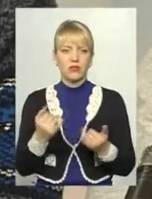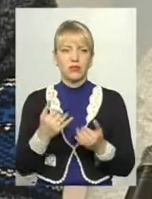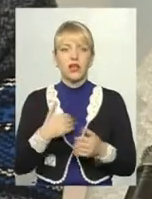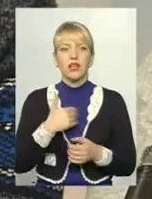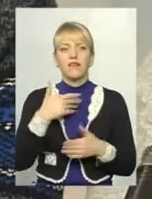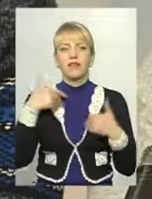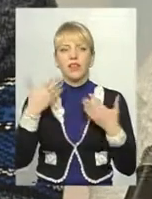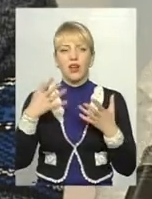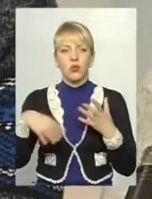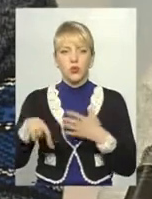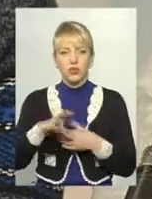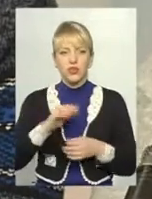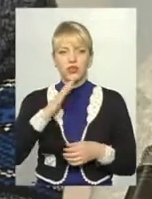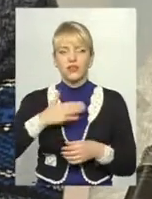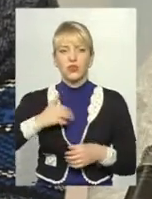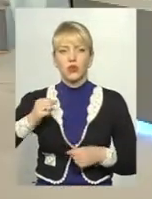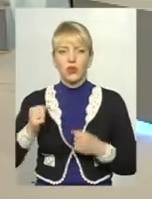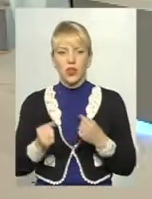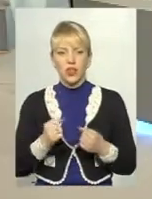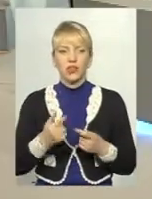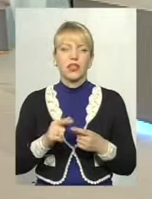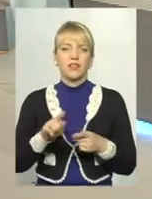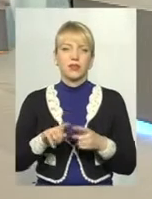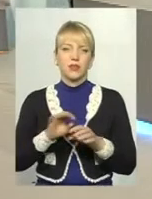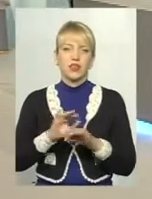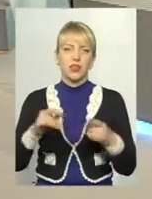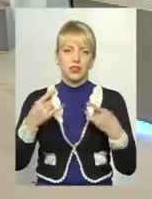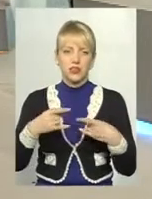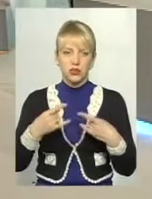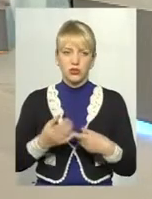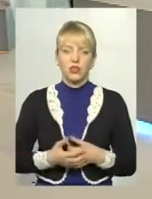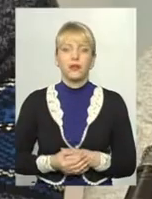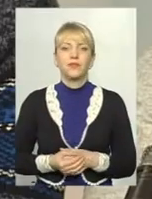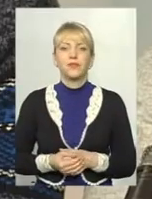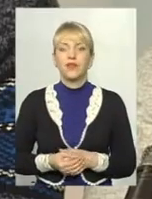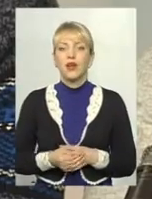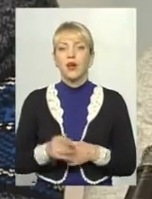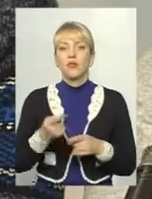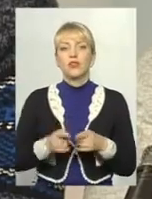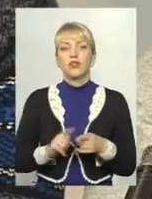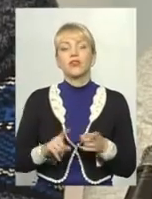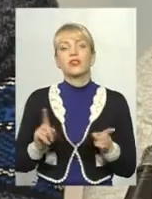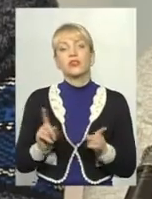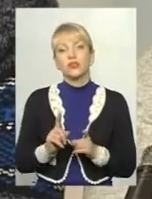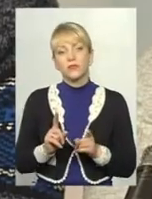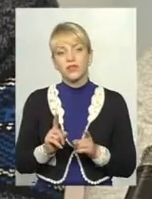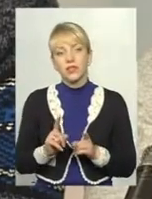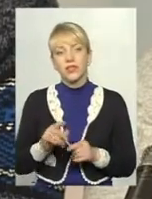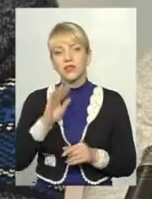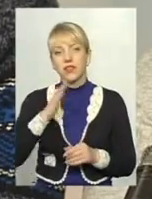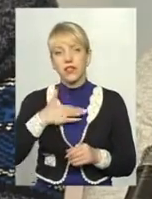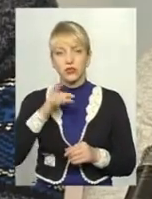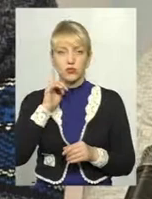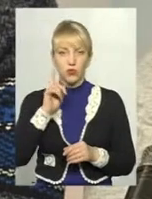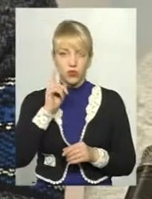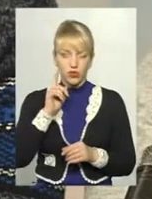телеглядачів і вітаю своїх колег і вас у цій прекрасній студії. Про те, що за нашою